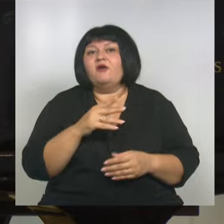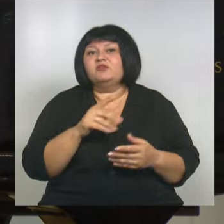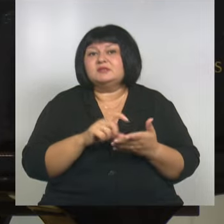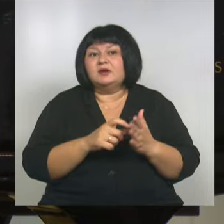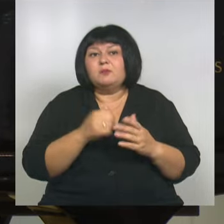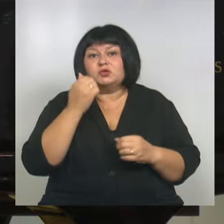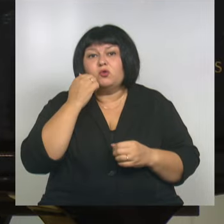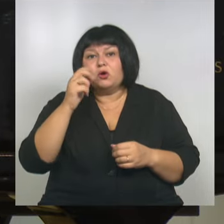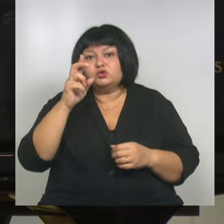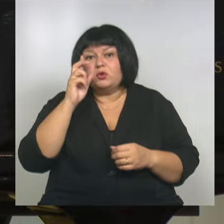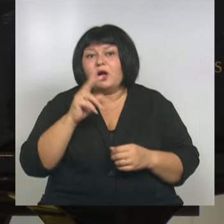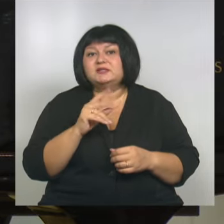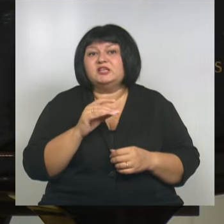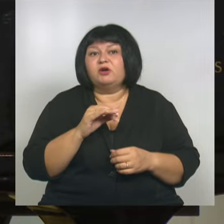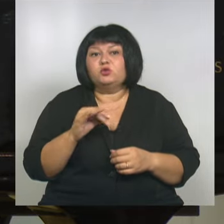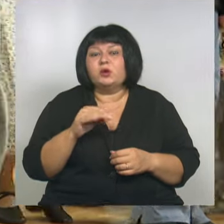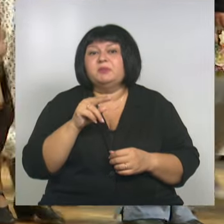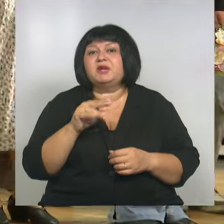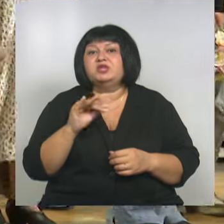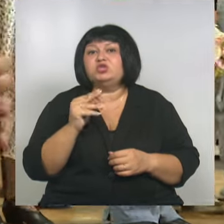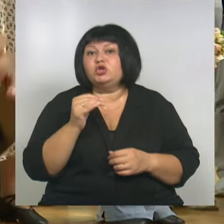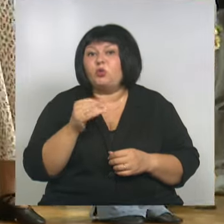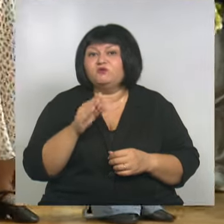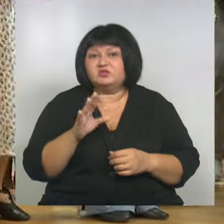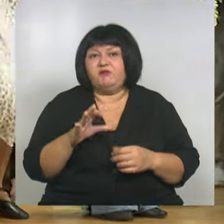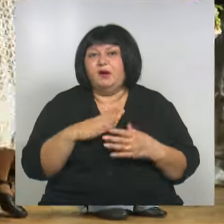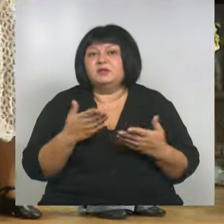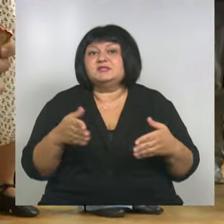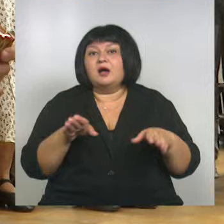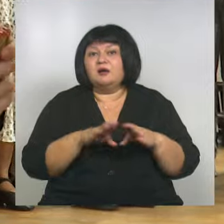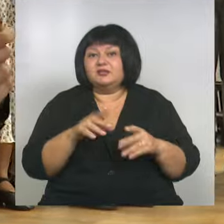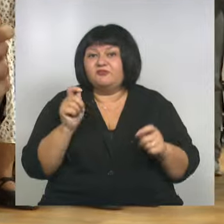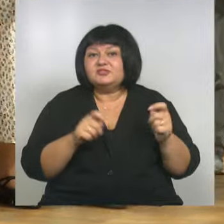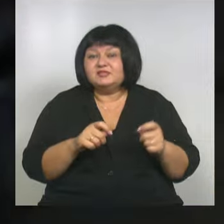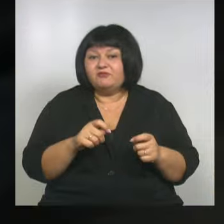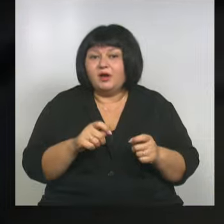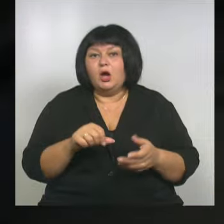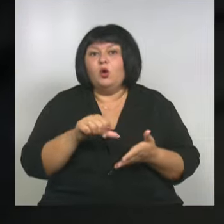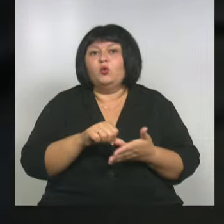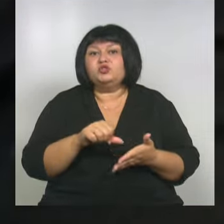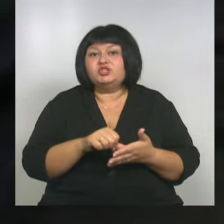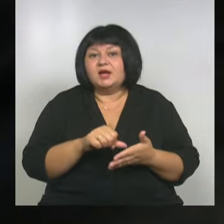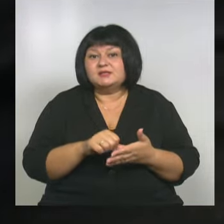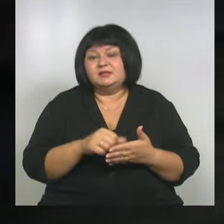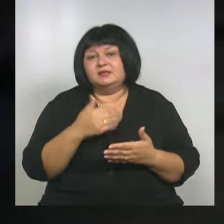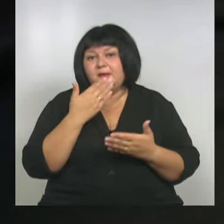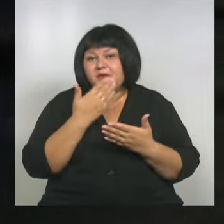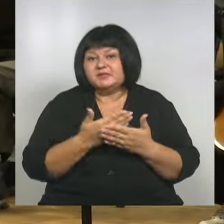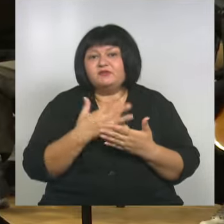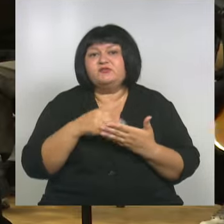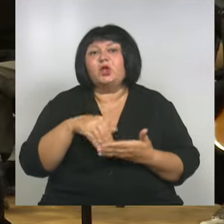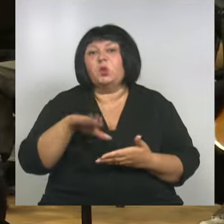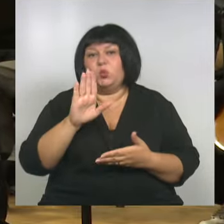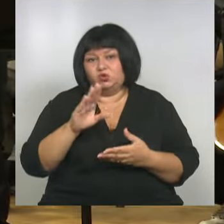Московской государственной консерватории имени Петра Ильича Чайковского прошло закрытие фестиваля. Участники представили свои лучшие композиции.